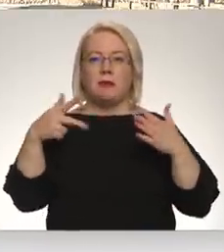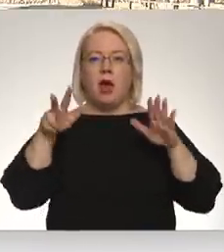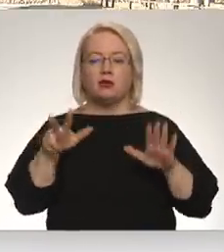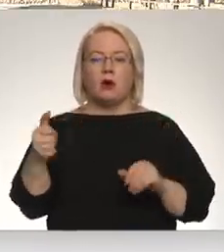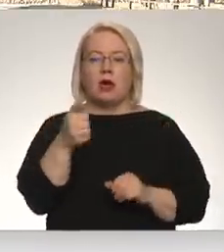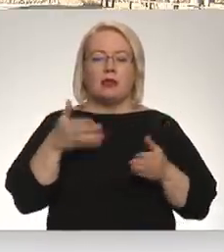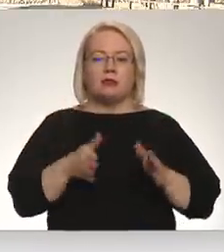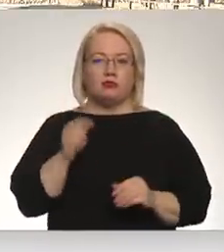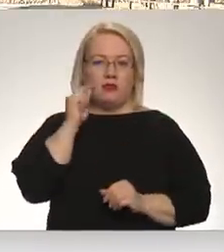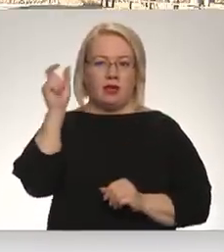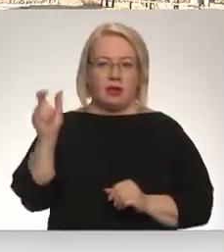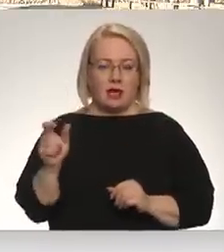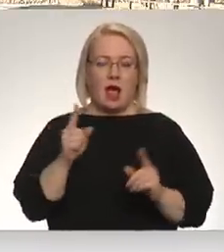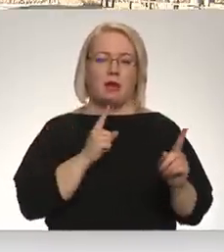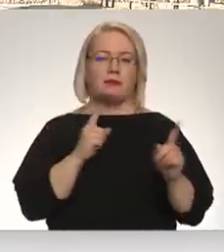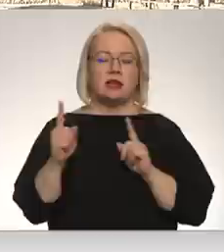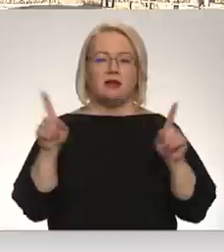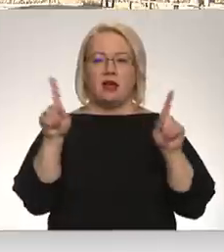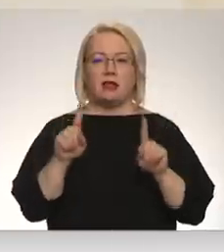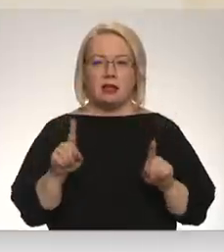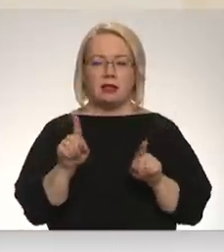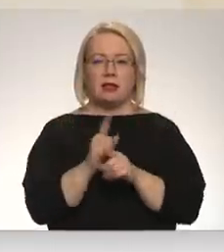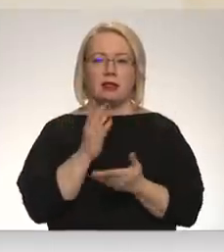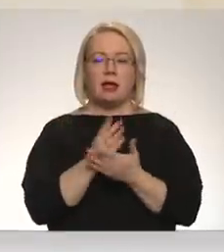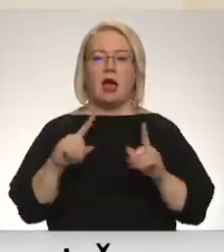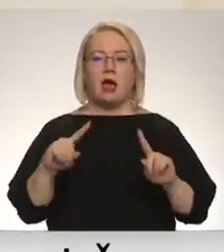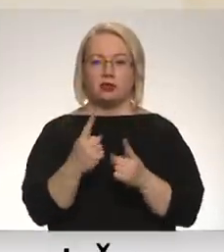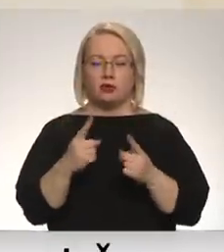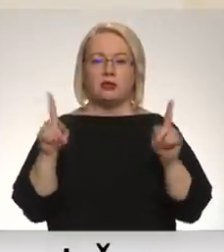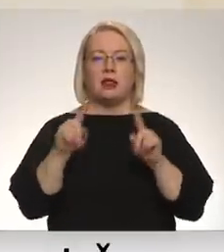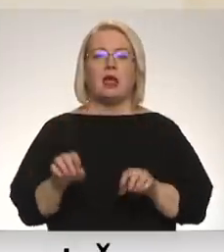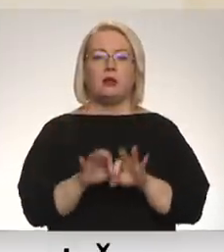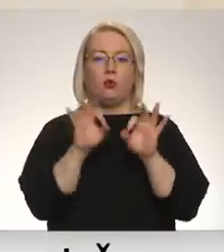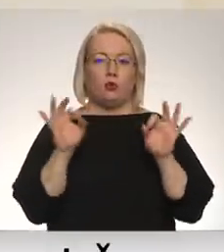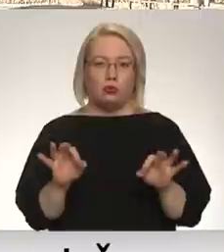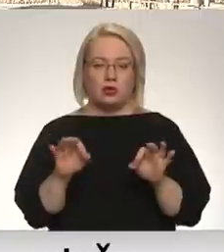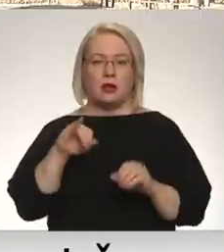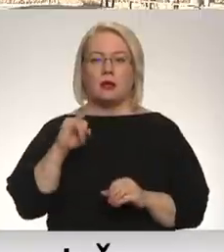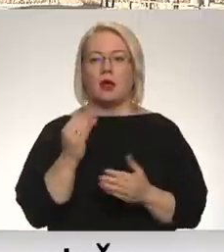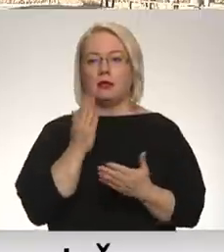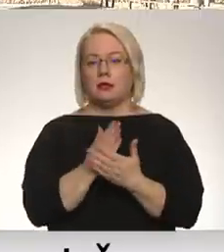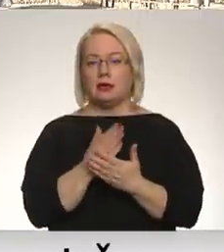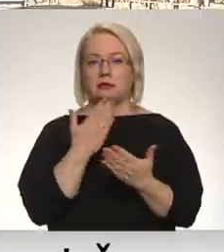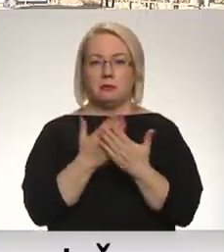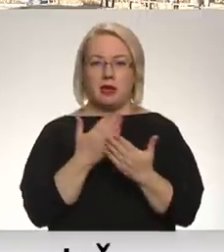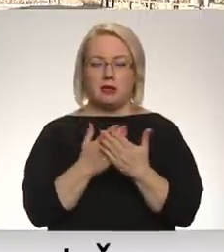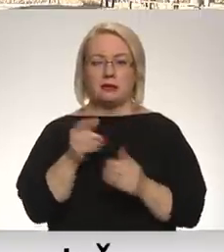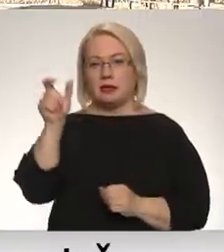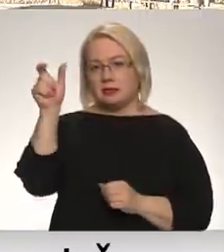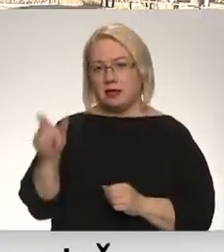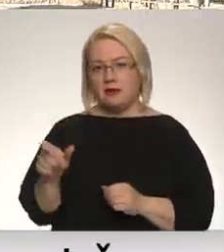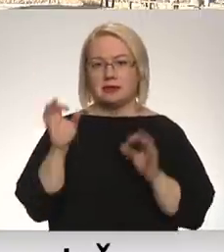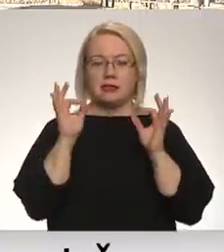dzīvišais tik administratīvā procesa ietveros ir jāizturēts. Proces ir uzsākts un, ja tiks pierādīts, ka persona